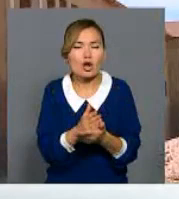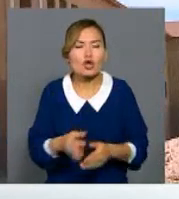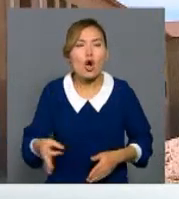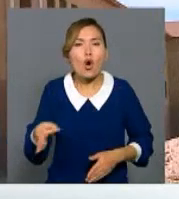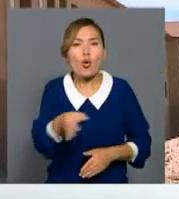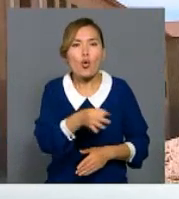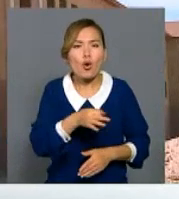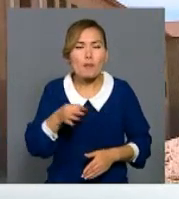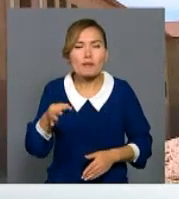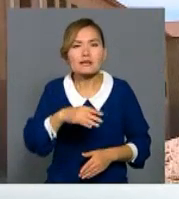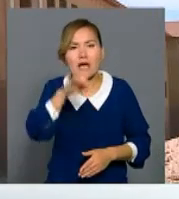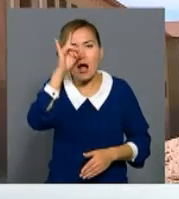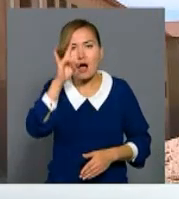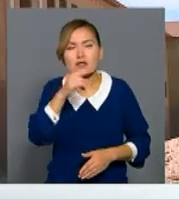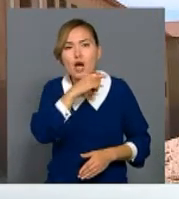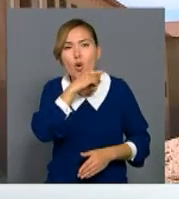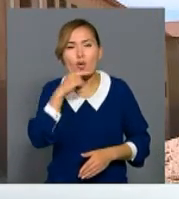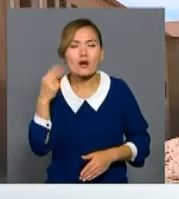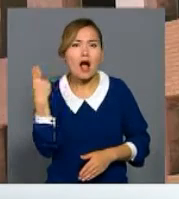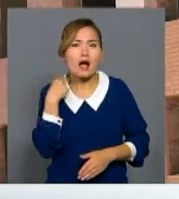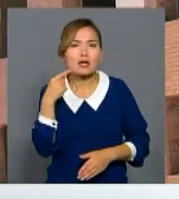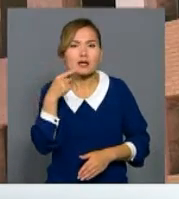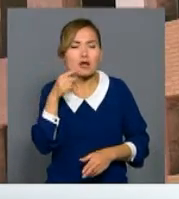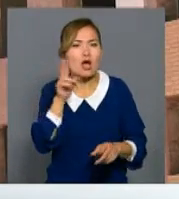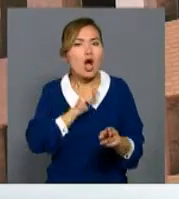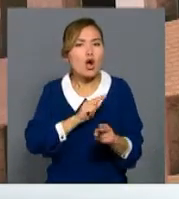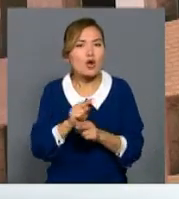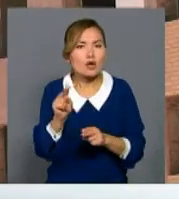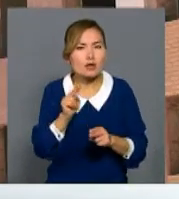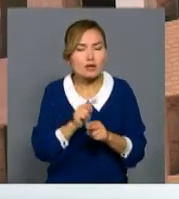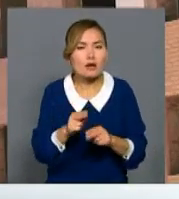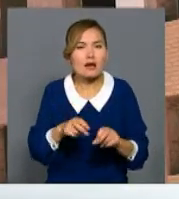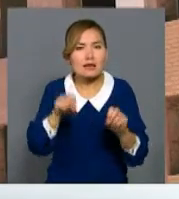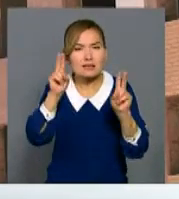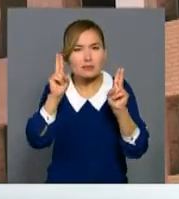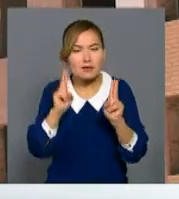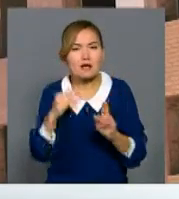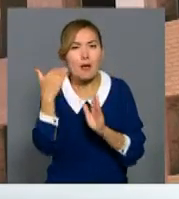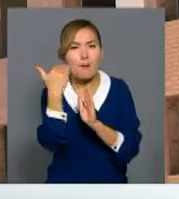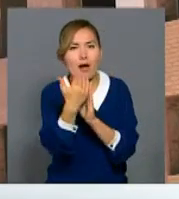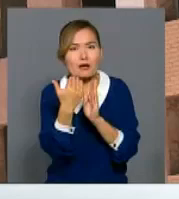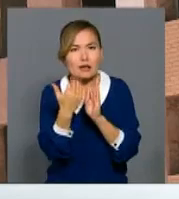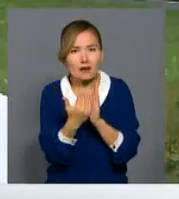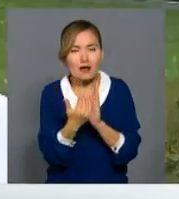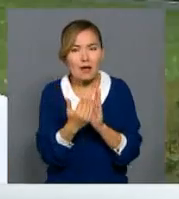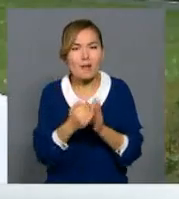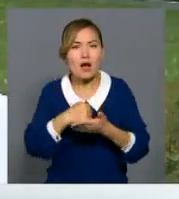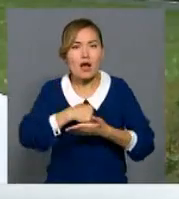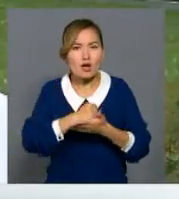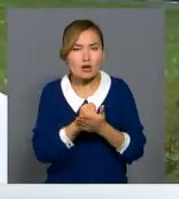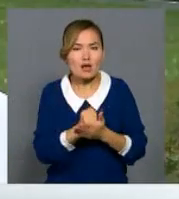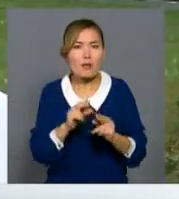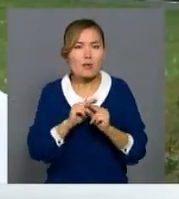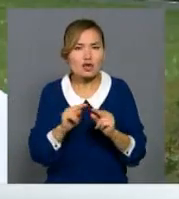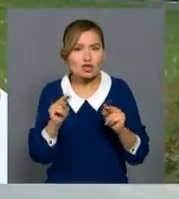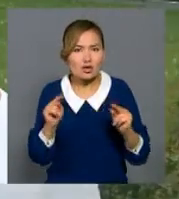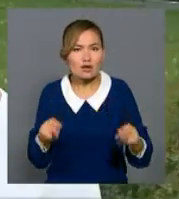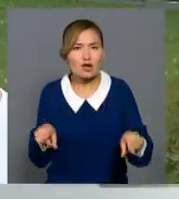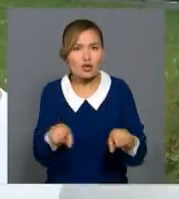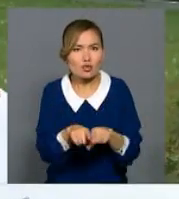тілді оқыту жиесіне байланысты. Сұтаздардың біліктілігін артырудың арнайы бағдарламаса жүзегі асып жатыр. Нөмір 5-ші